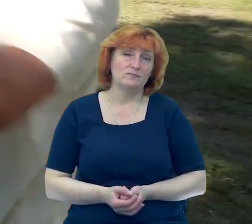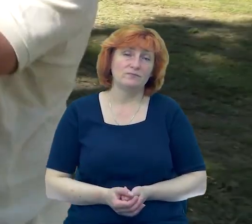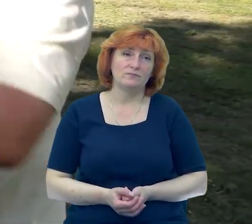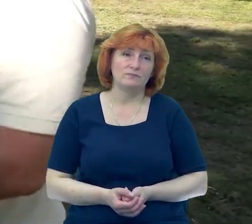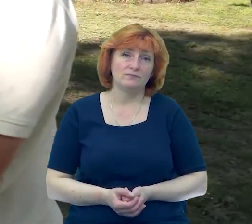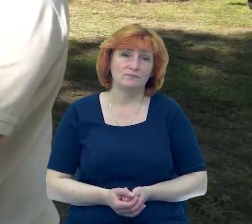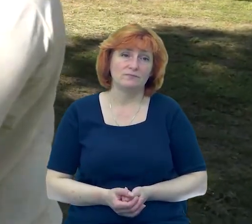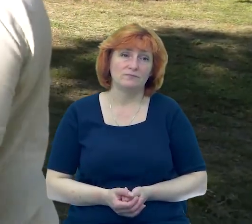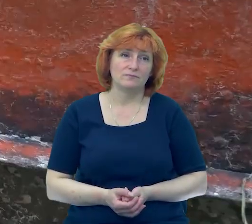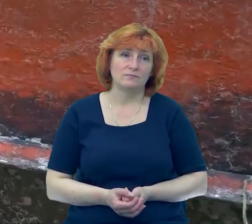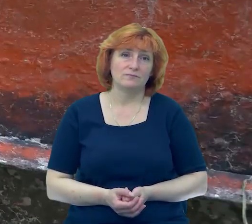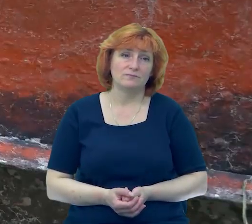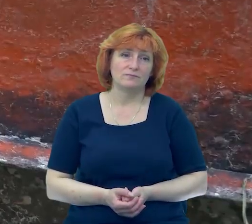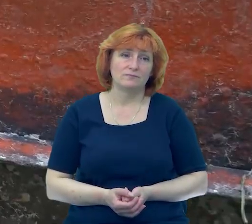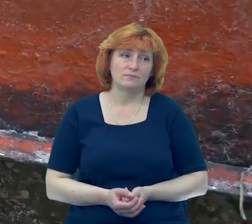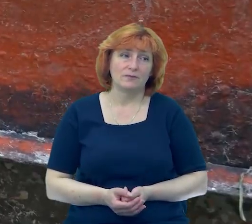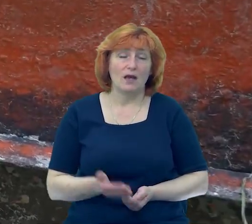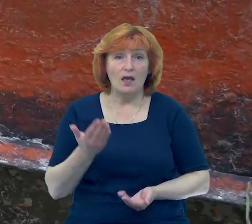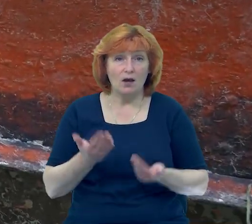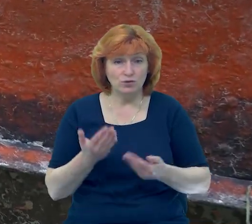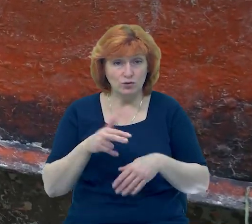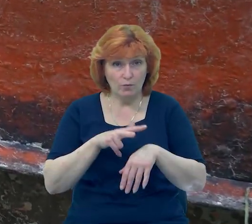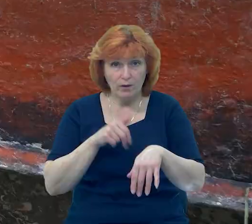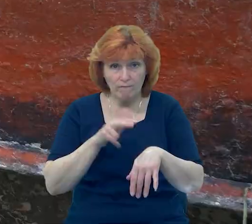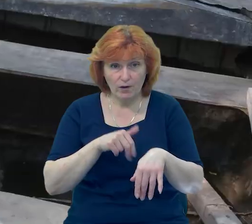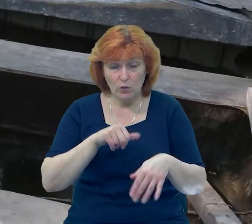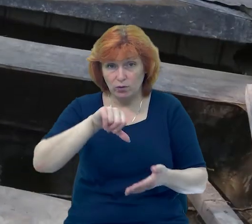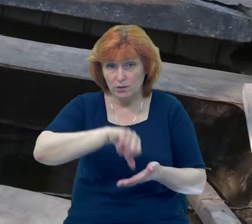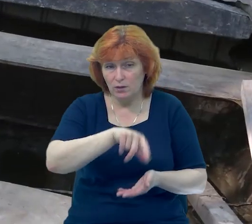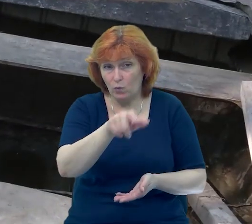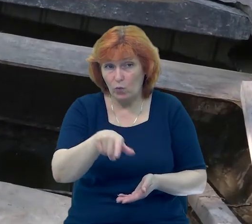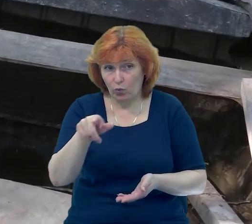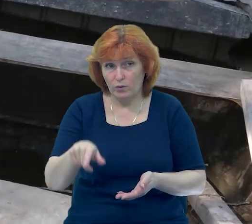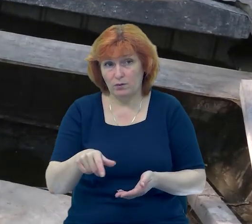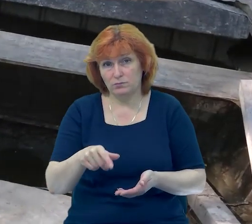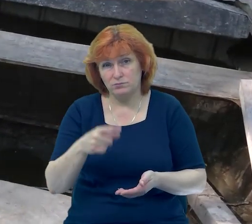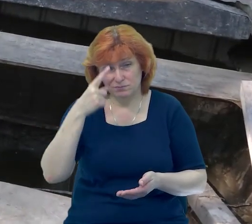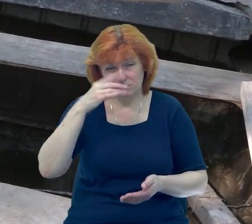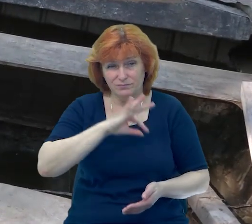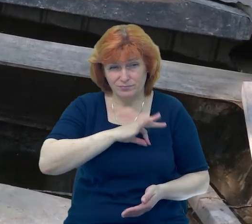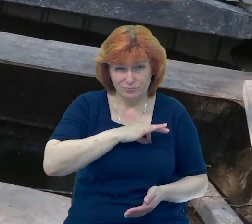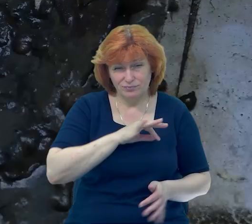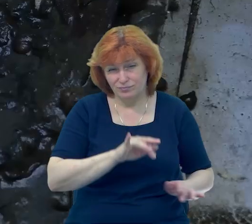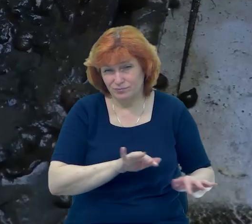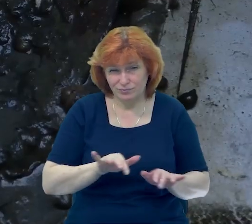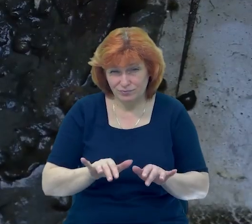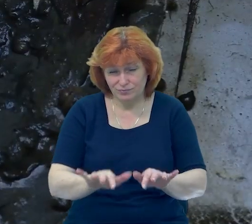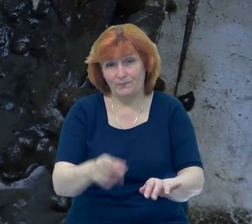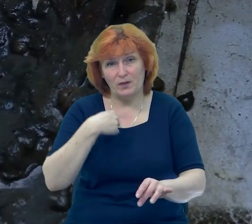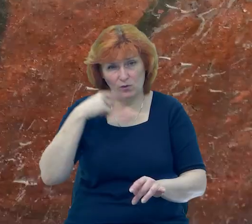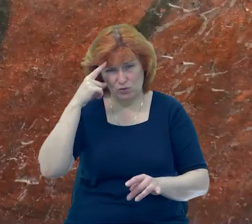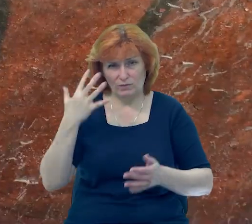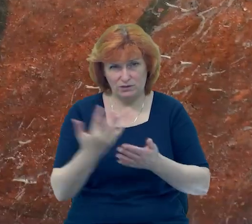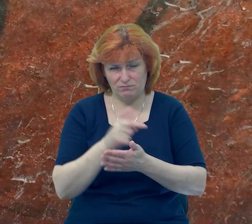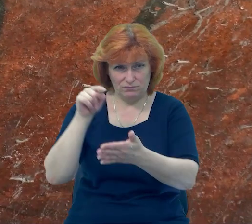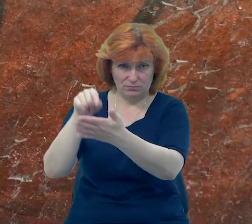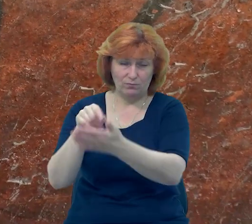Як бойок буде середі, сніг плаває. Якщо правоохоронні органи наші добре потрудяться, то я думаю, що вони знайдуть, хто це все зробив.